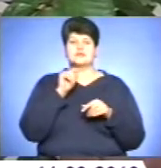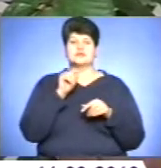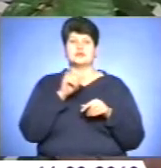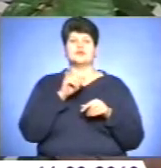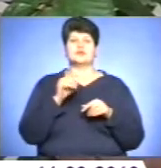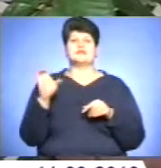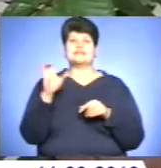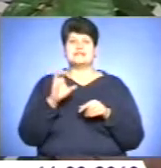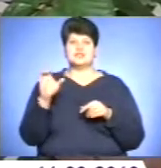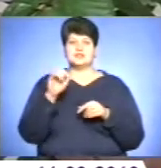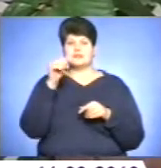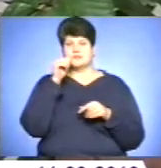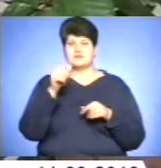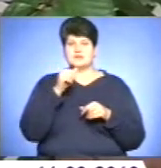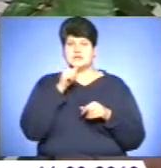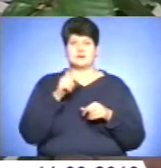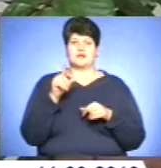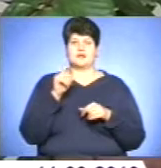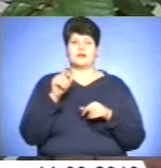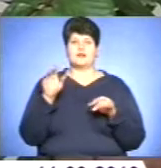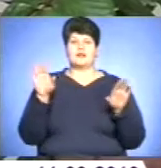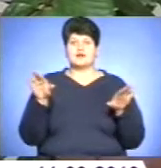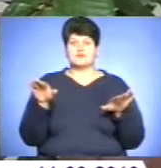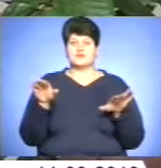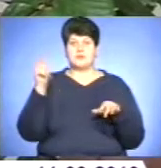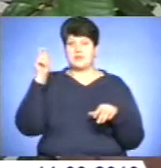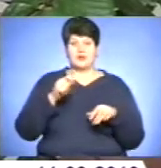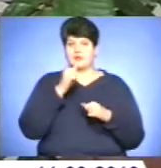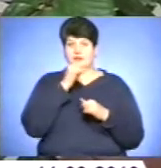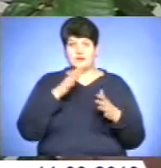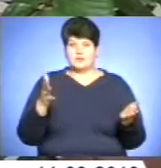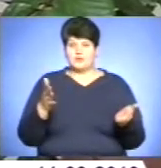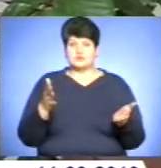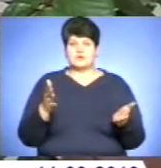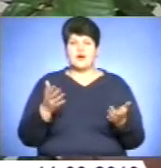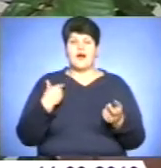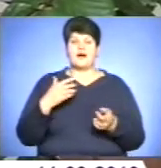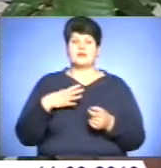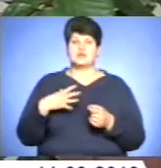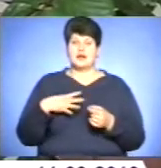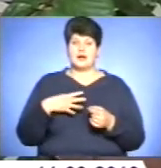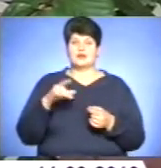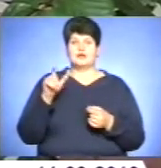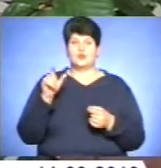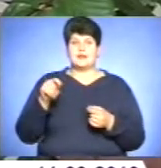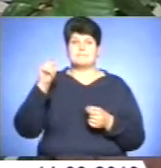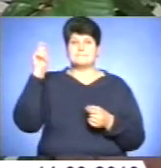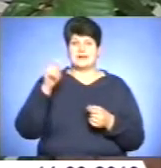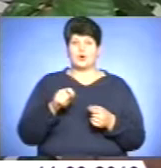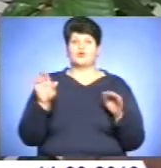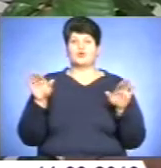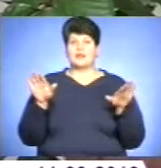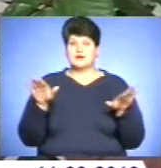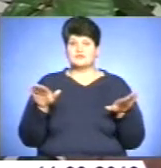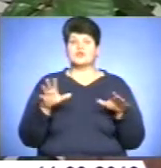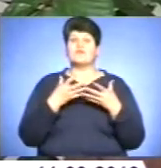в січні місяці ластівочки ніяк не можуть прилетіти. А чекали люди при льоту ластівочок саме